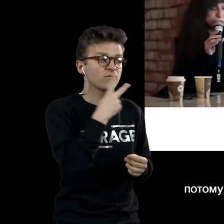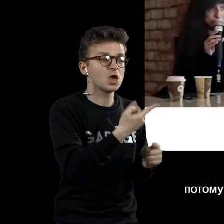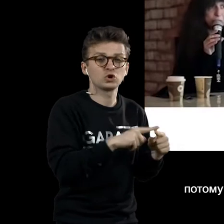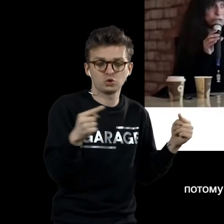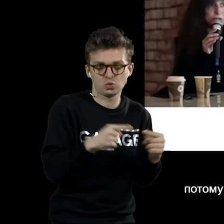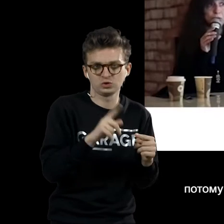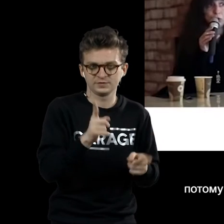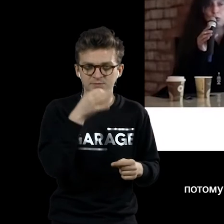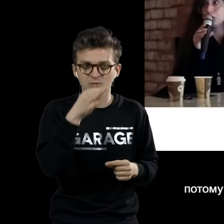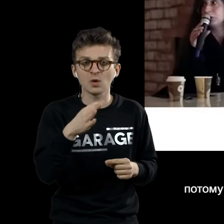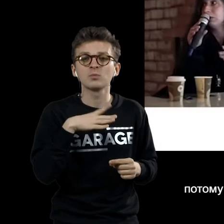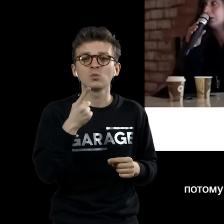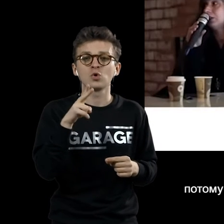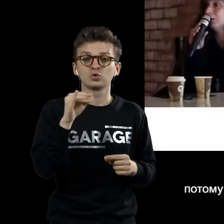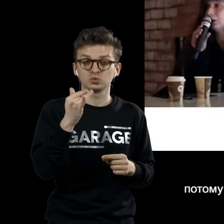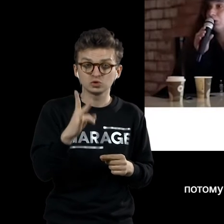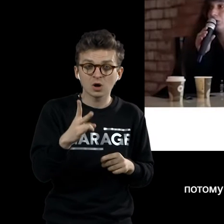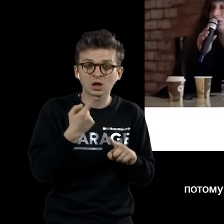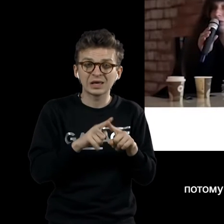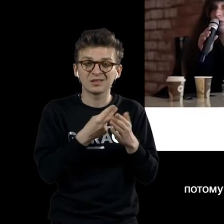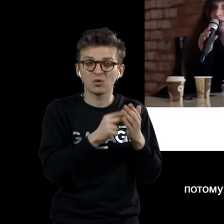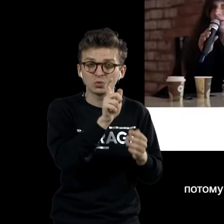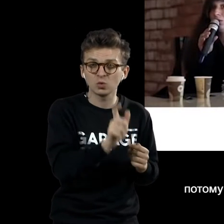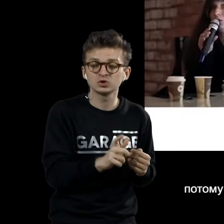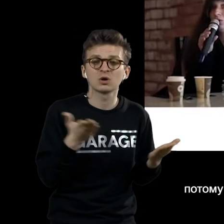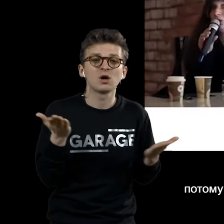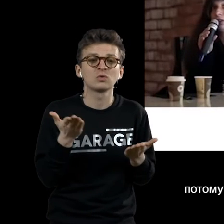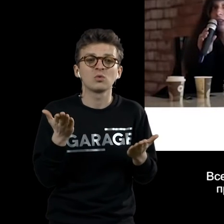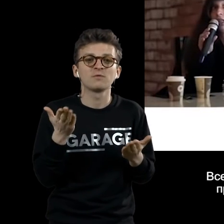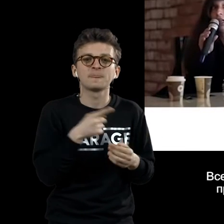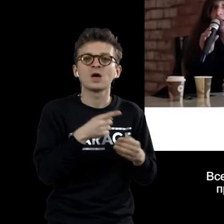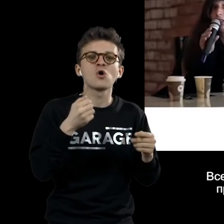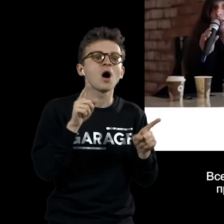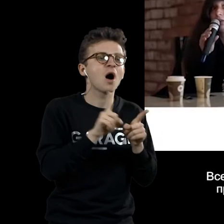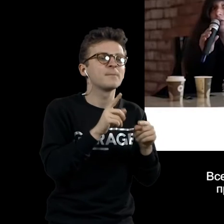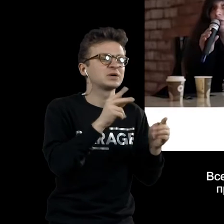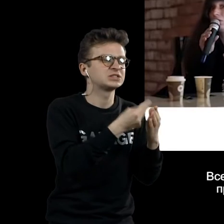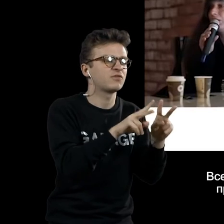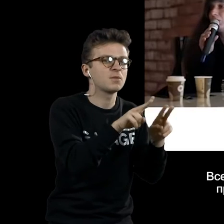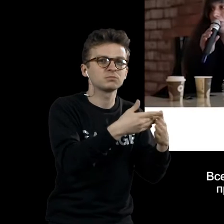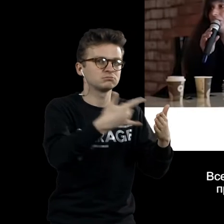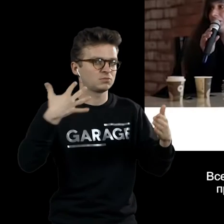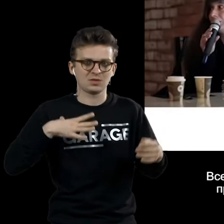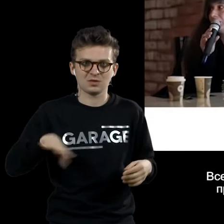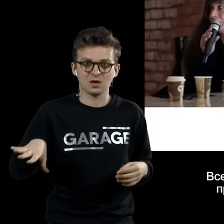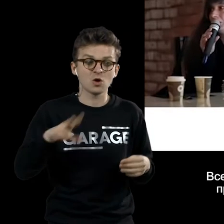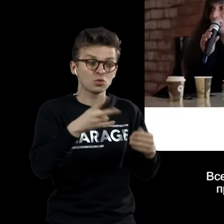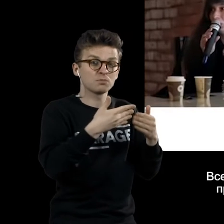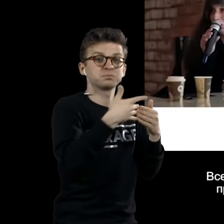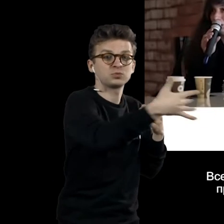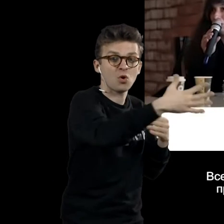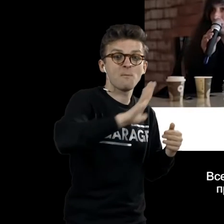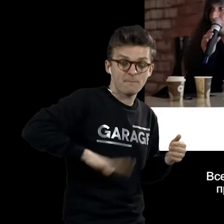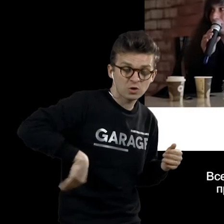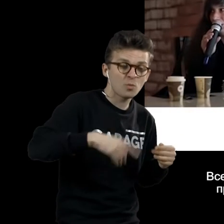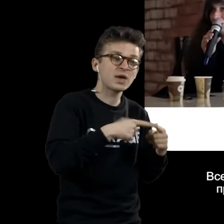действительно, замечаю, очень точное выражение, потому что Дюшанн – это художник, у которого нет предшественников. Все